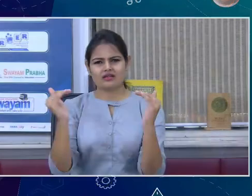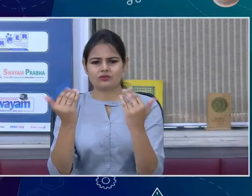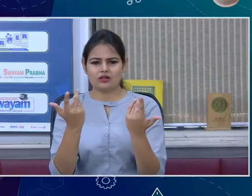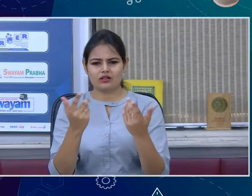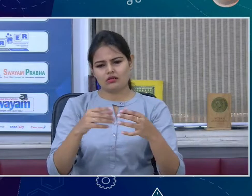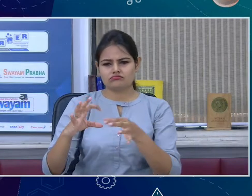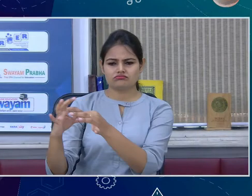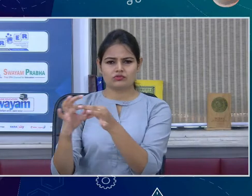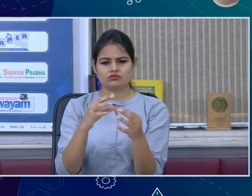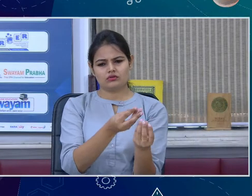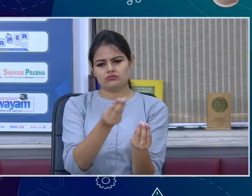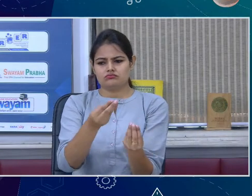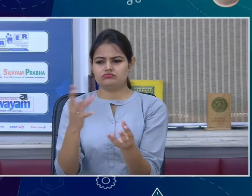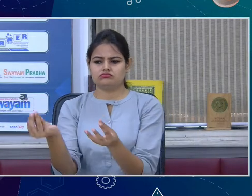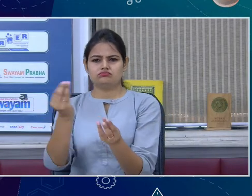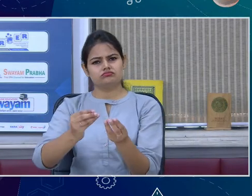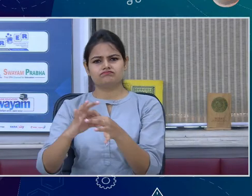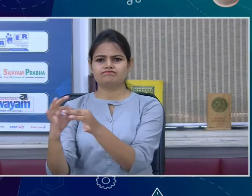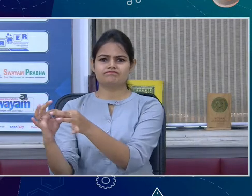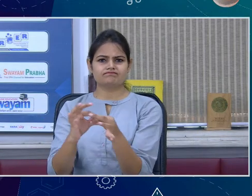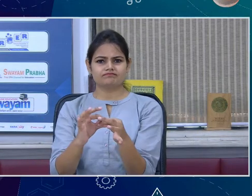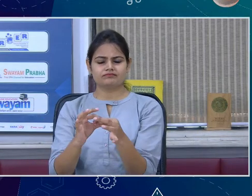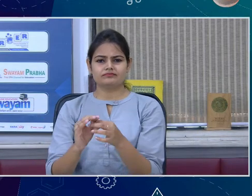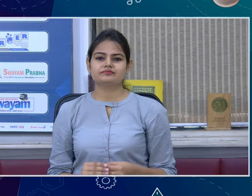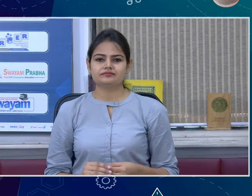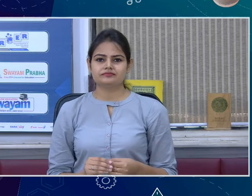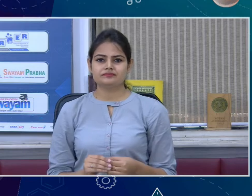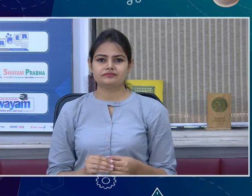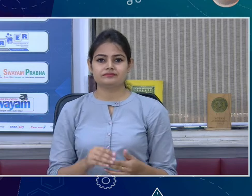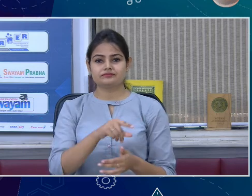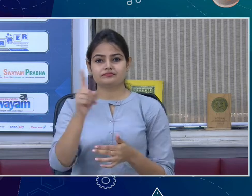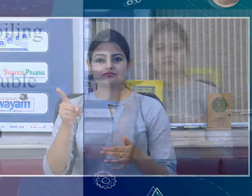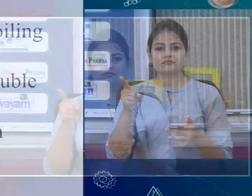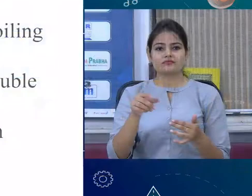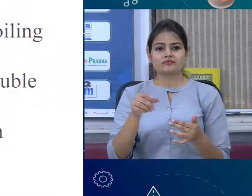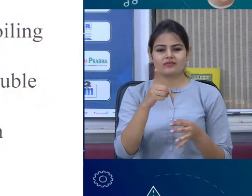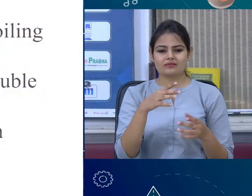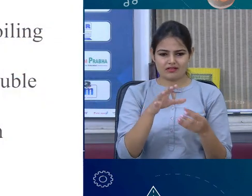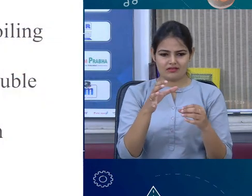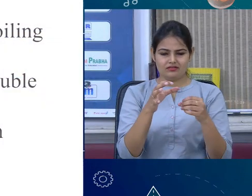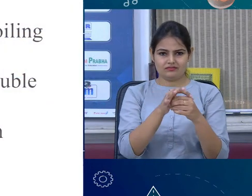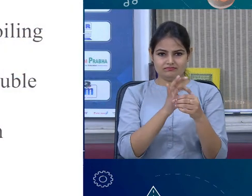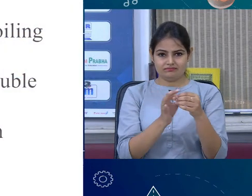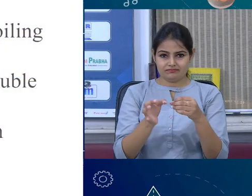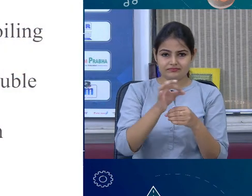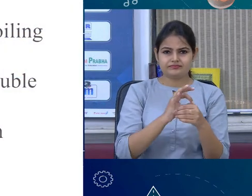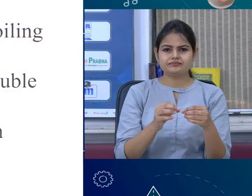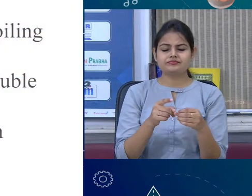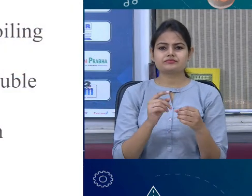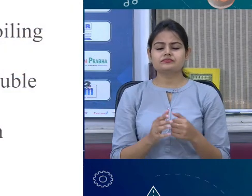इंपॉन्ट है तो वह अड़री जोरे हे इनका क्लापन के भारे में बात कि है तो एि